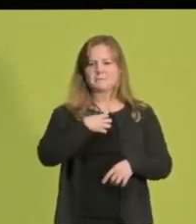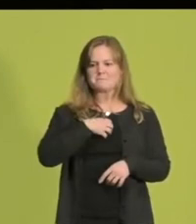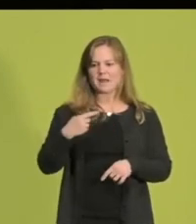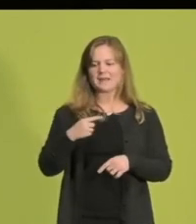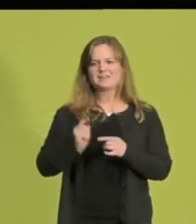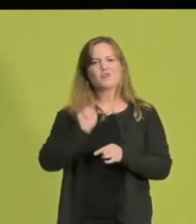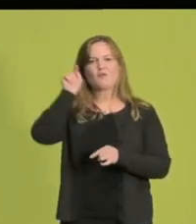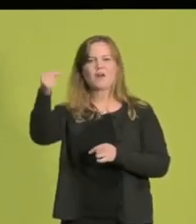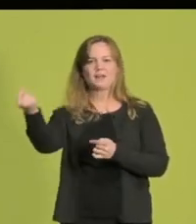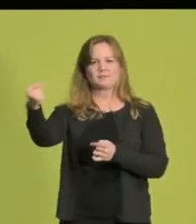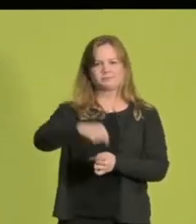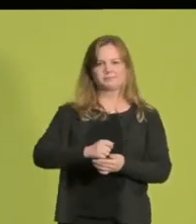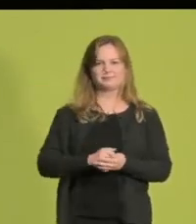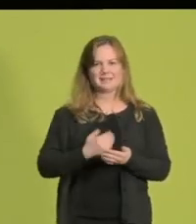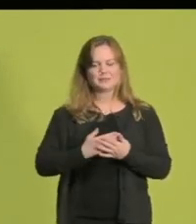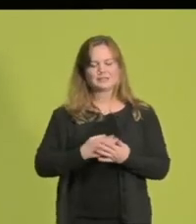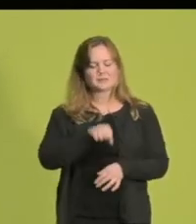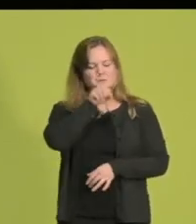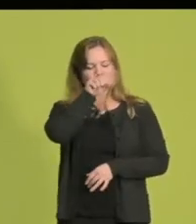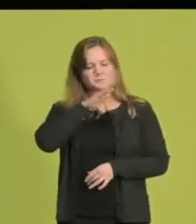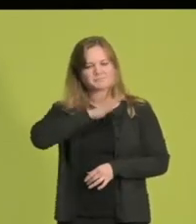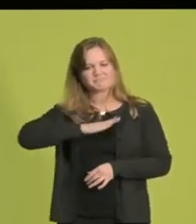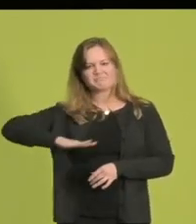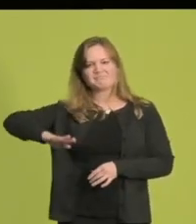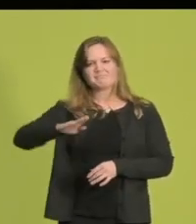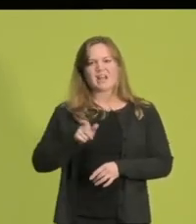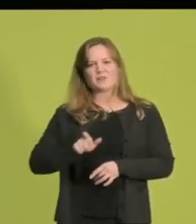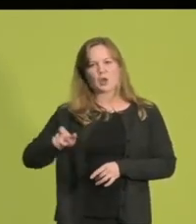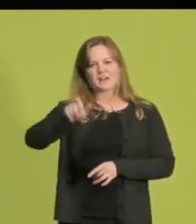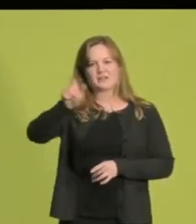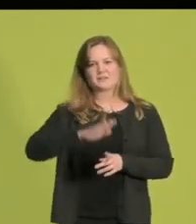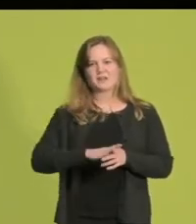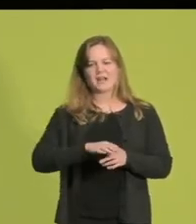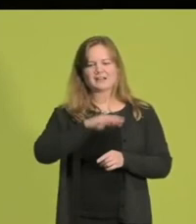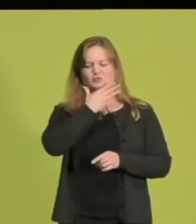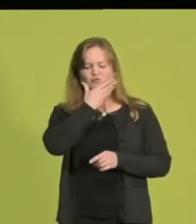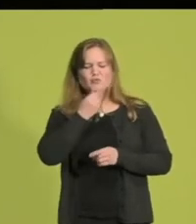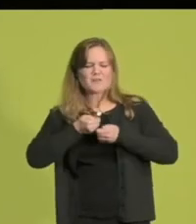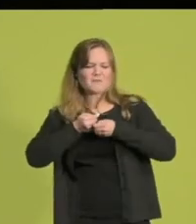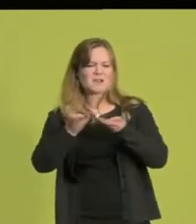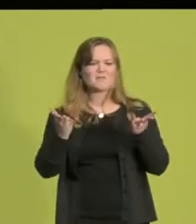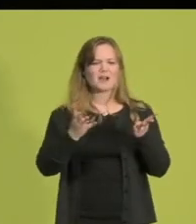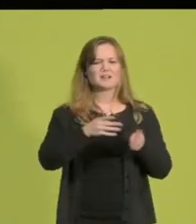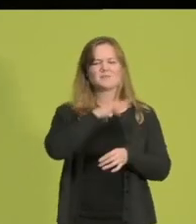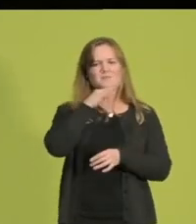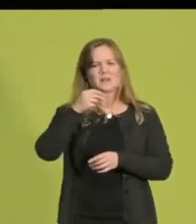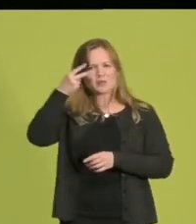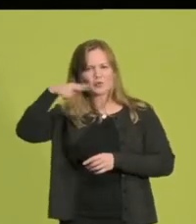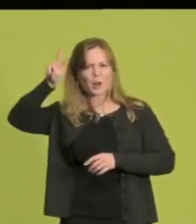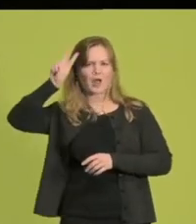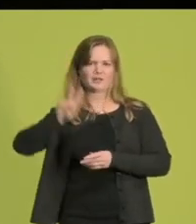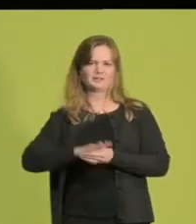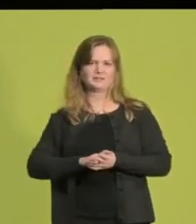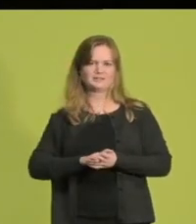Und genau dafür liebe ich NRW, für seine gelebte Vielfalt und Toleranz. Und die